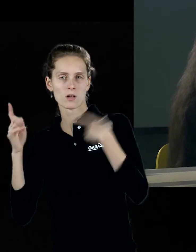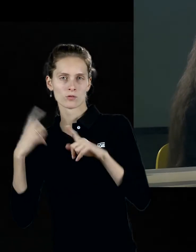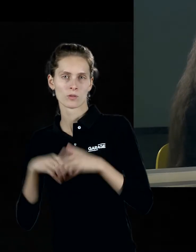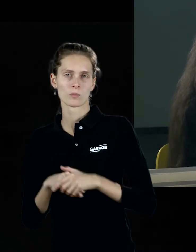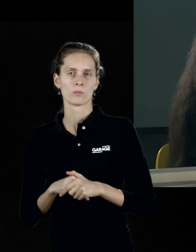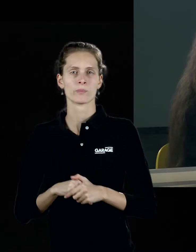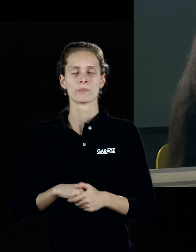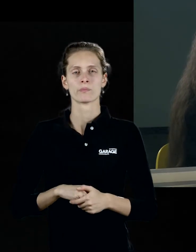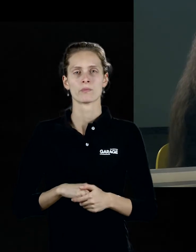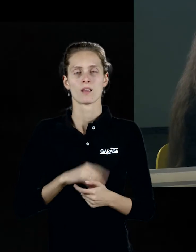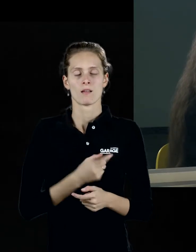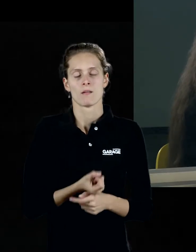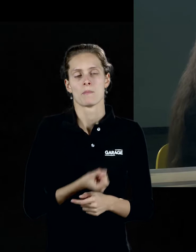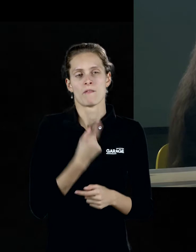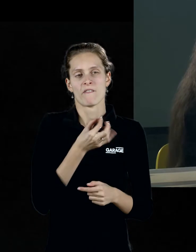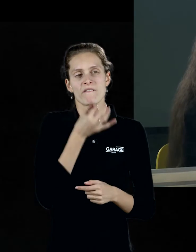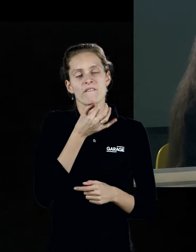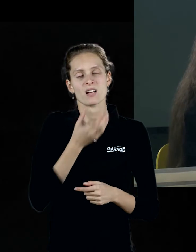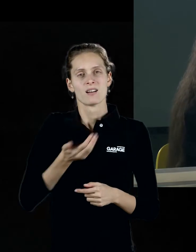у него появляются в этом самом раннем.